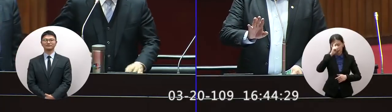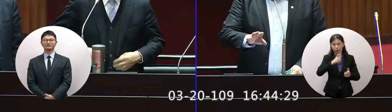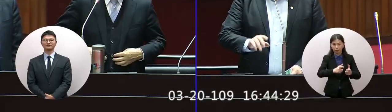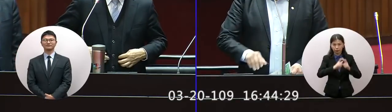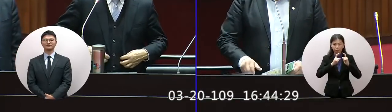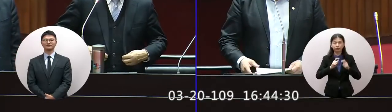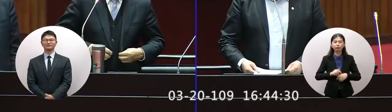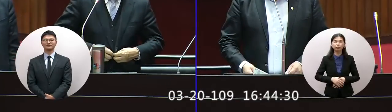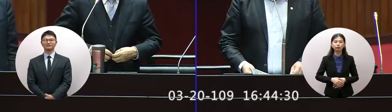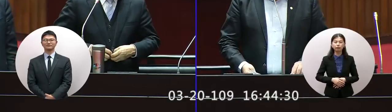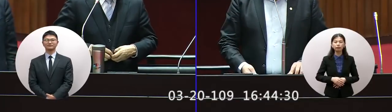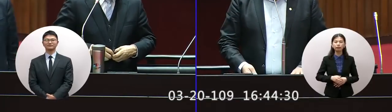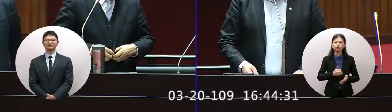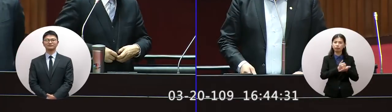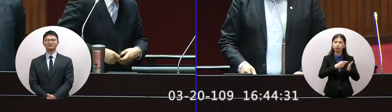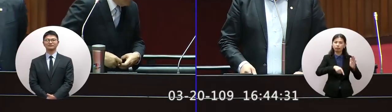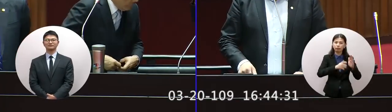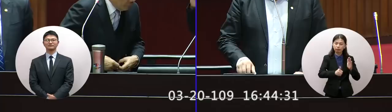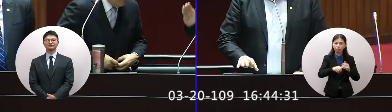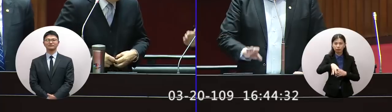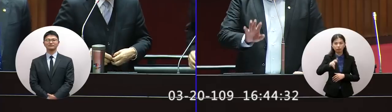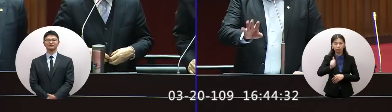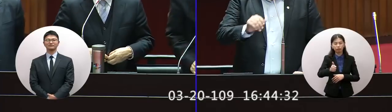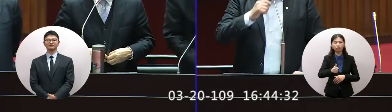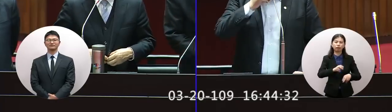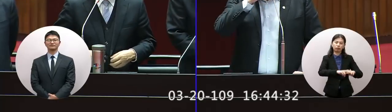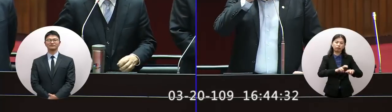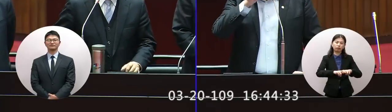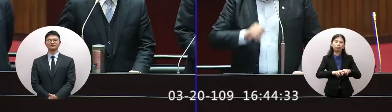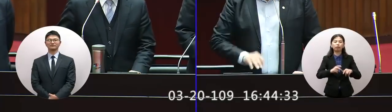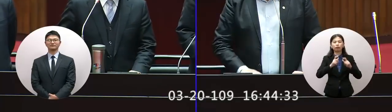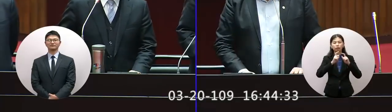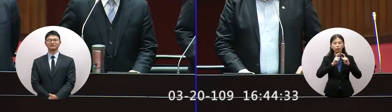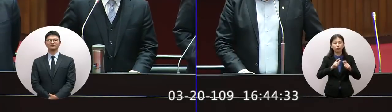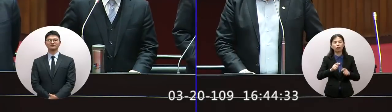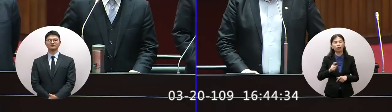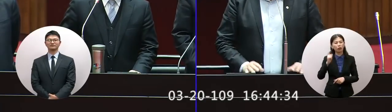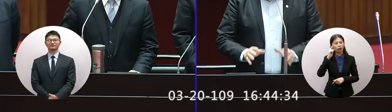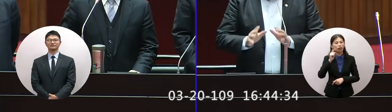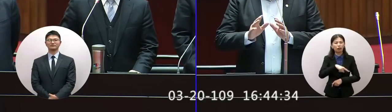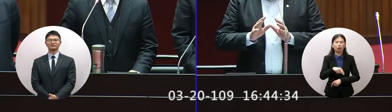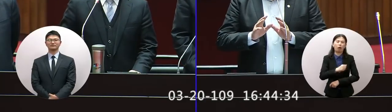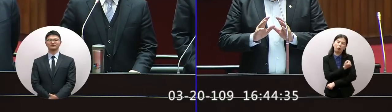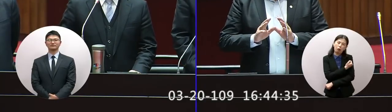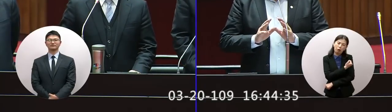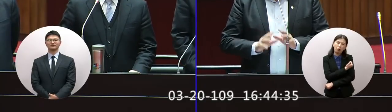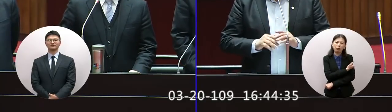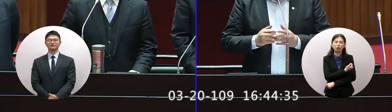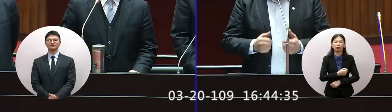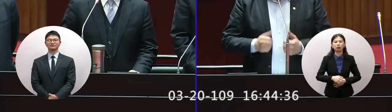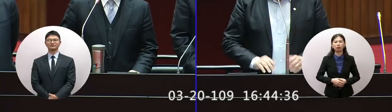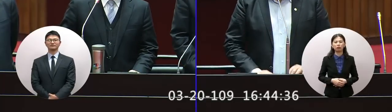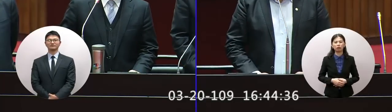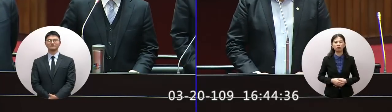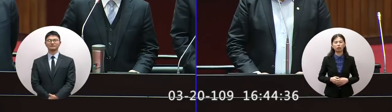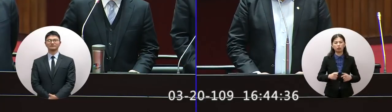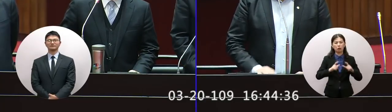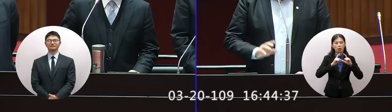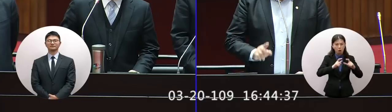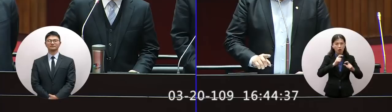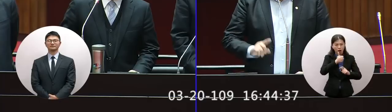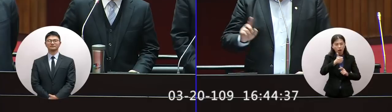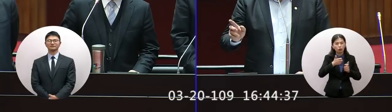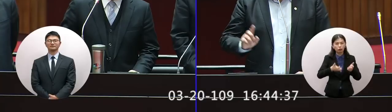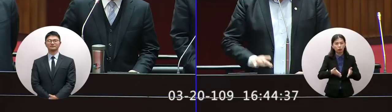請議長和部長可以請坐坐著回答就好了我覺得你們的經歷內容回答好